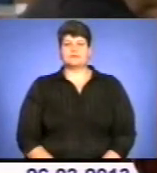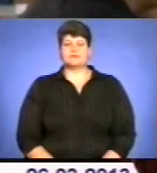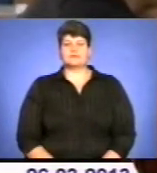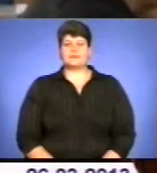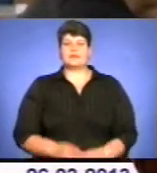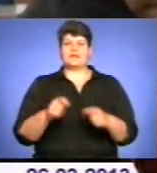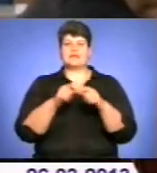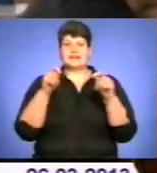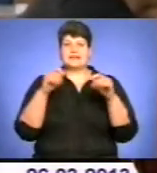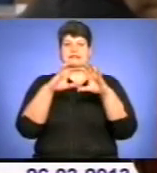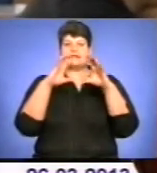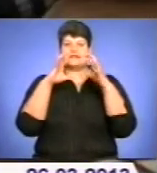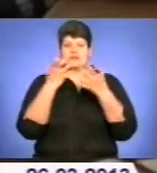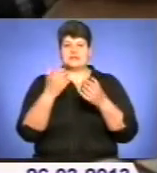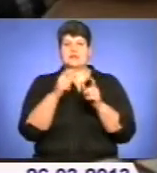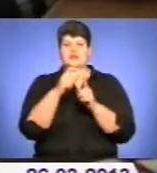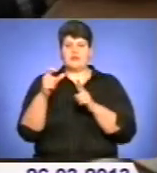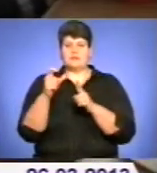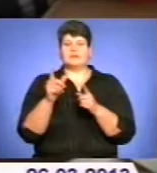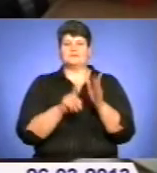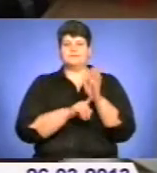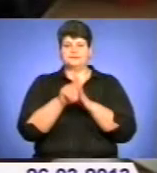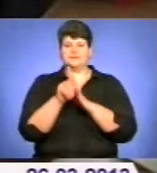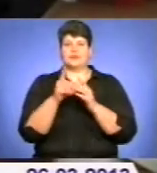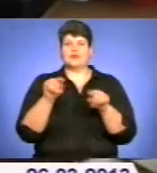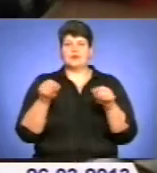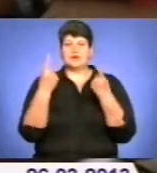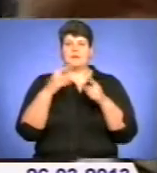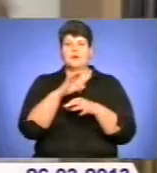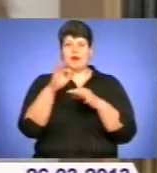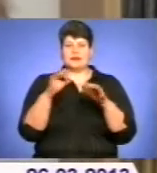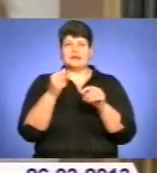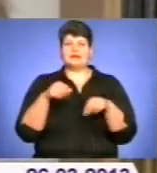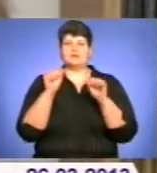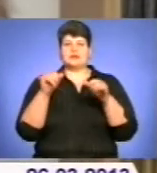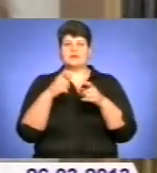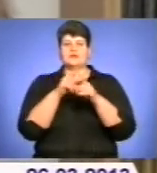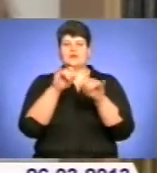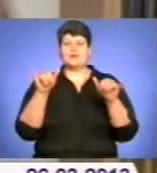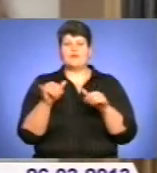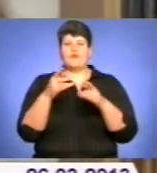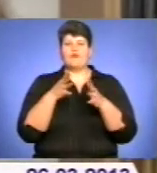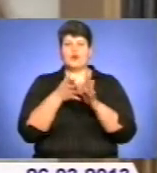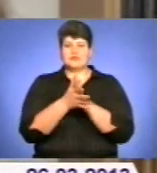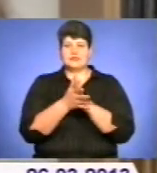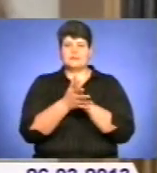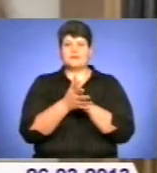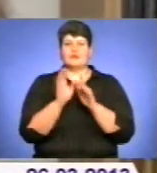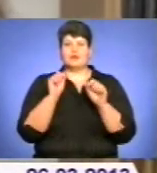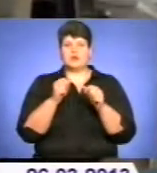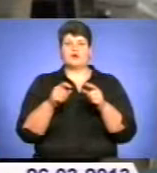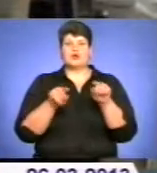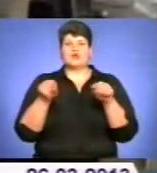Відкритий світ, за словами ініціаторів проєкту, дасть поштовх для формування україномовного інформпростору. Реалізовуватиметься він у галузі освіти.